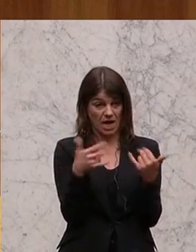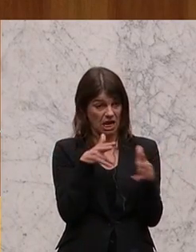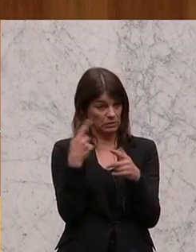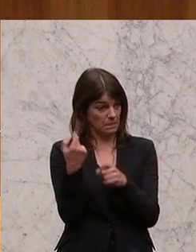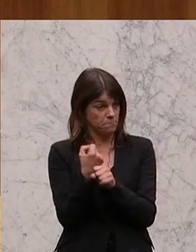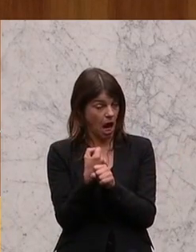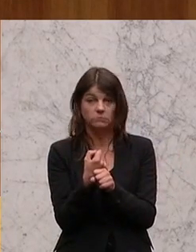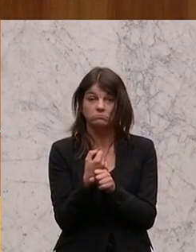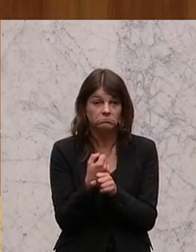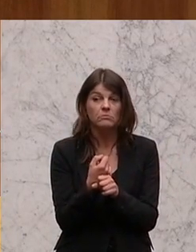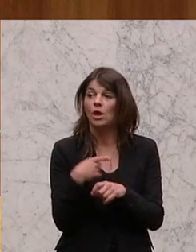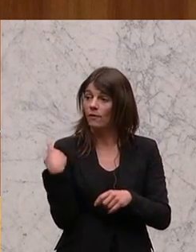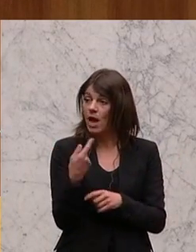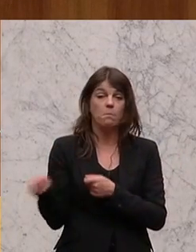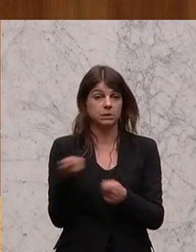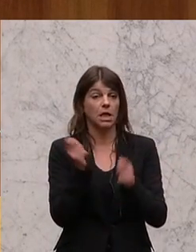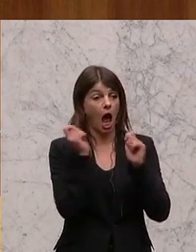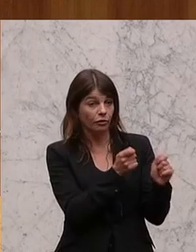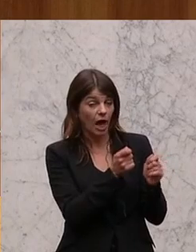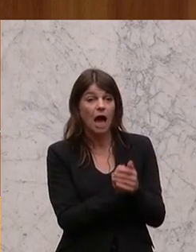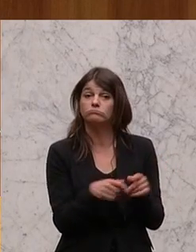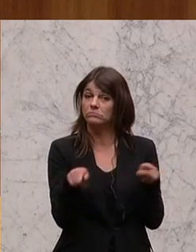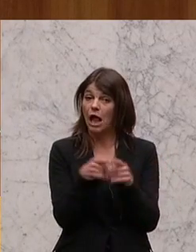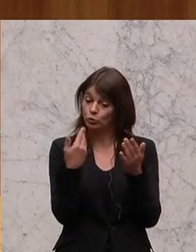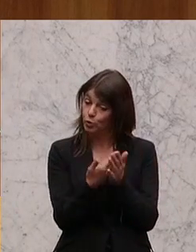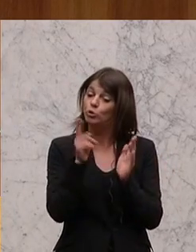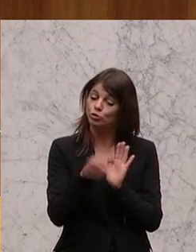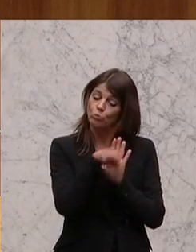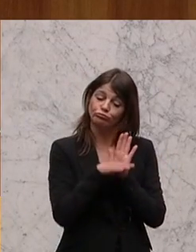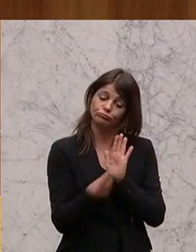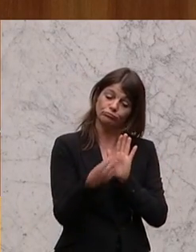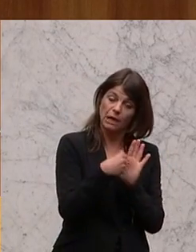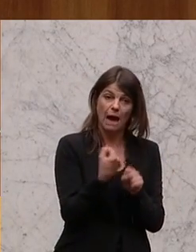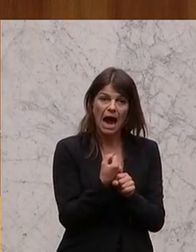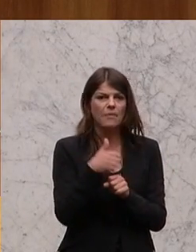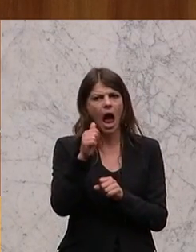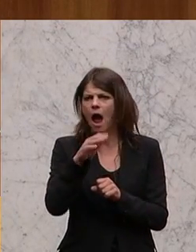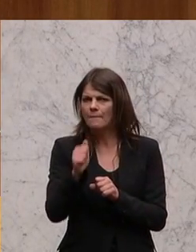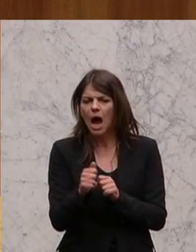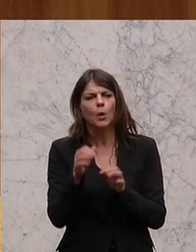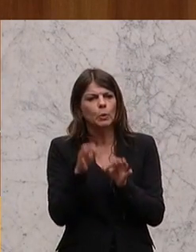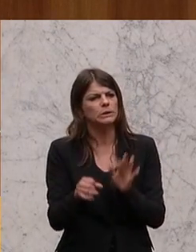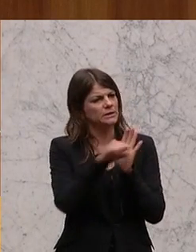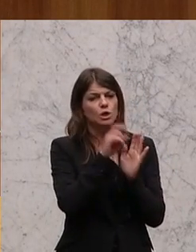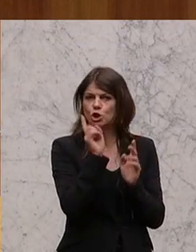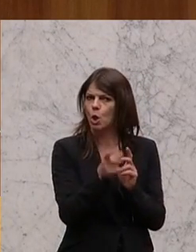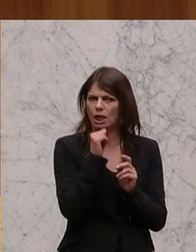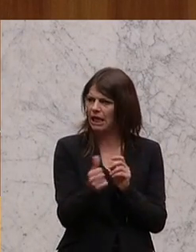Regierung praktiziert wird, ist der, wir bringen einen Antrag ein, der genau das regeln soll, dass das Amagütesiegel nicht auf Produkten mit Palmöl